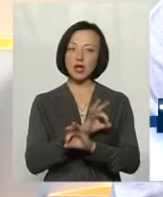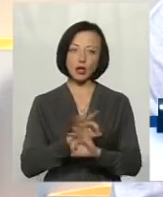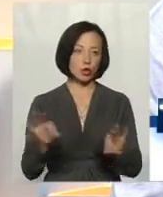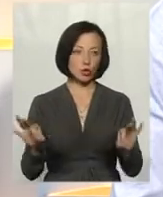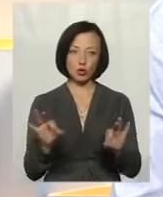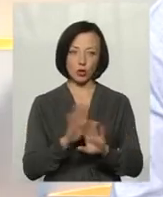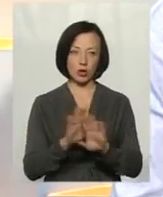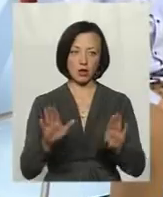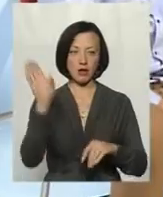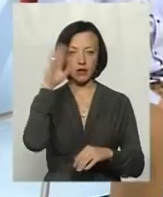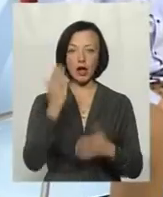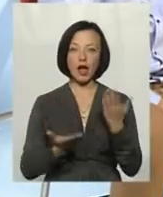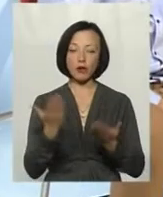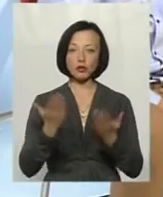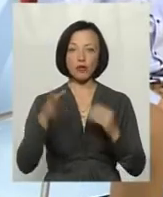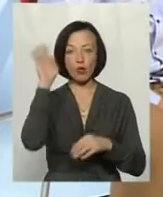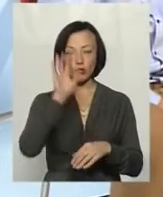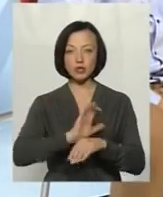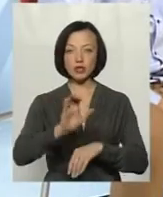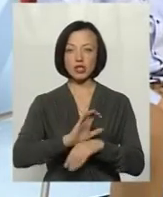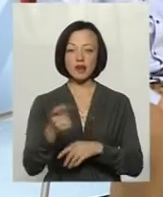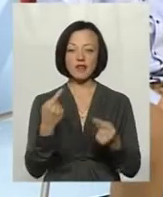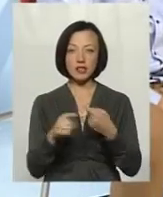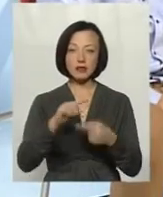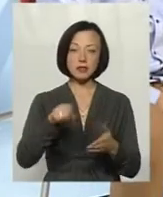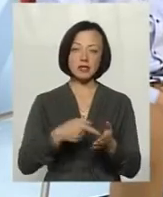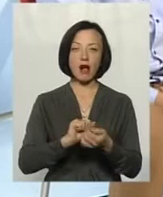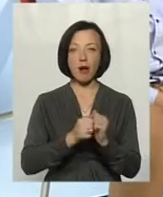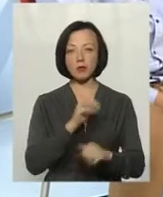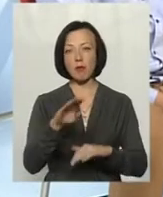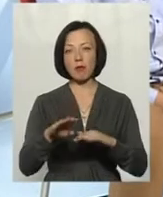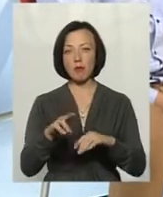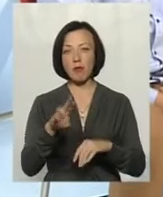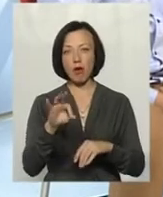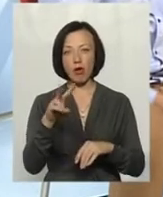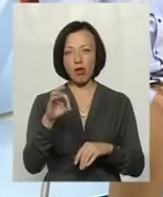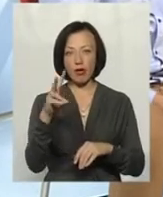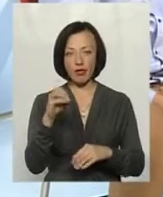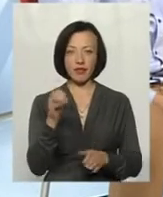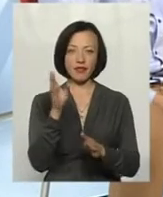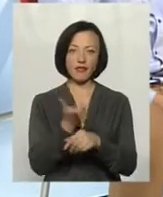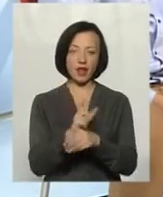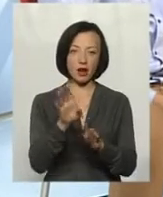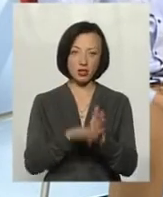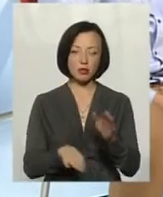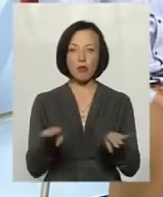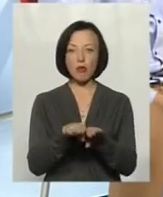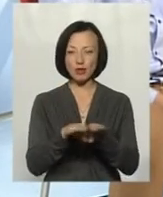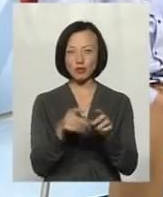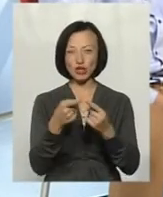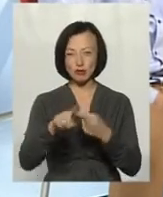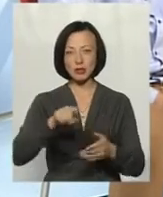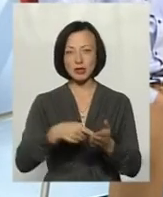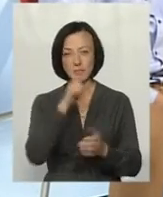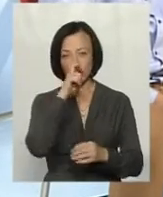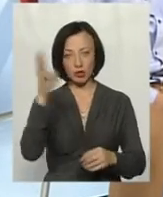Якщо брати воду, яка постачається в інших містах, там Кам'янець, полони, вона найгірша, то порівняно з другими населенними пунктами вона